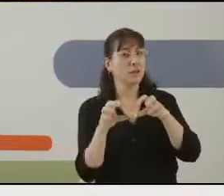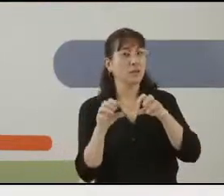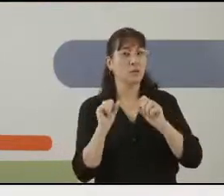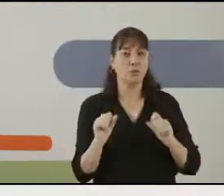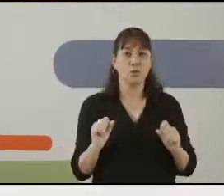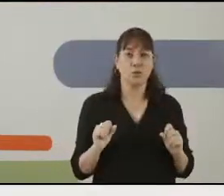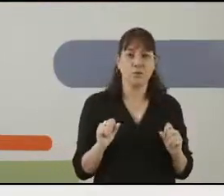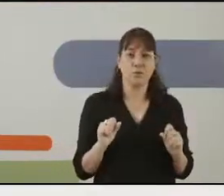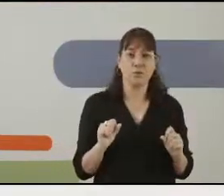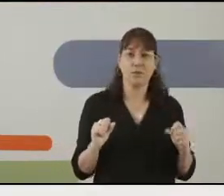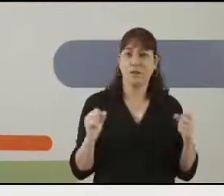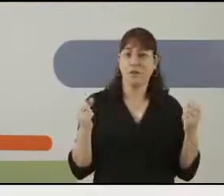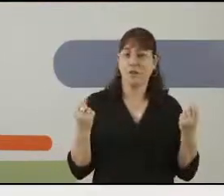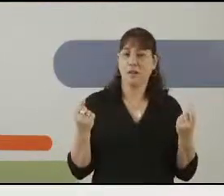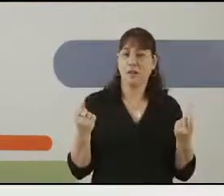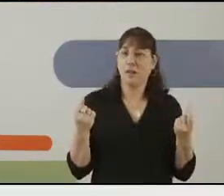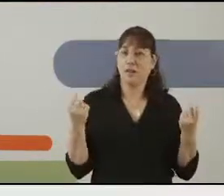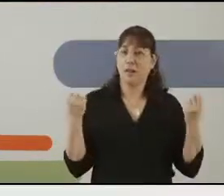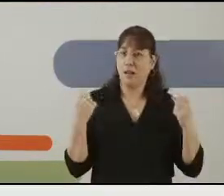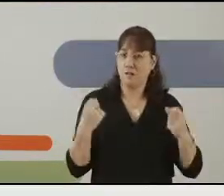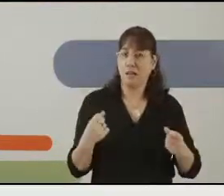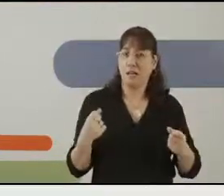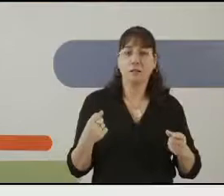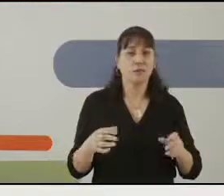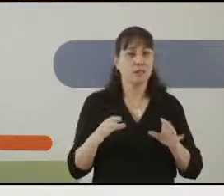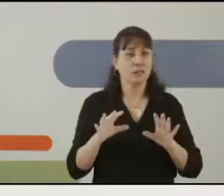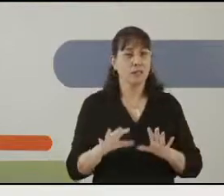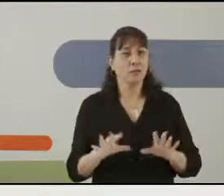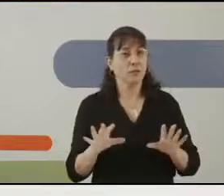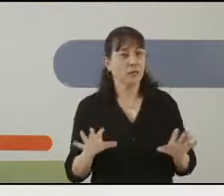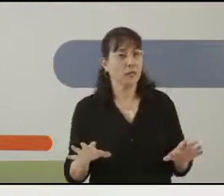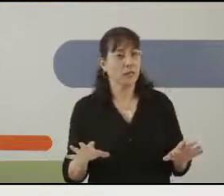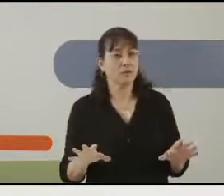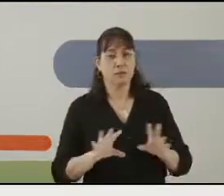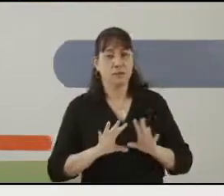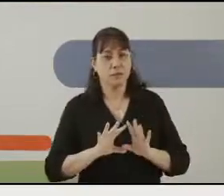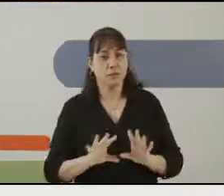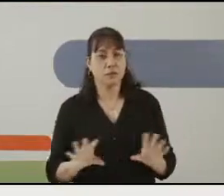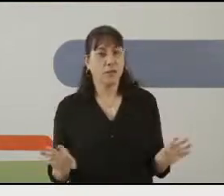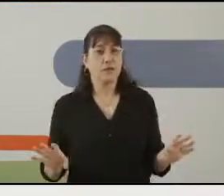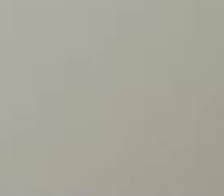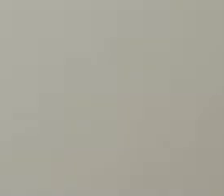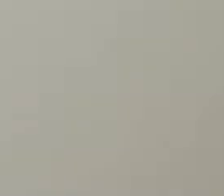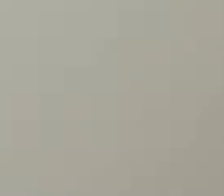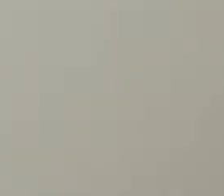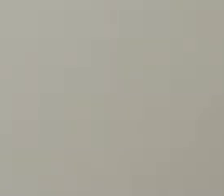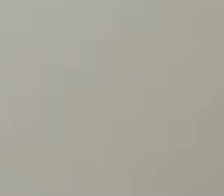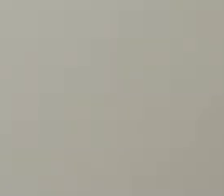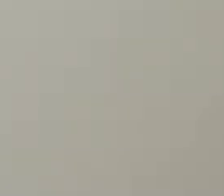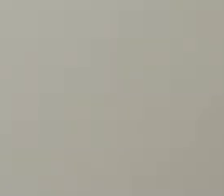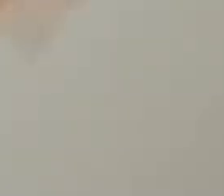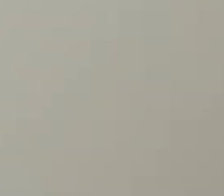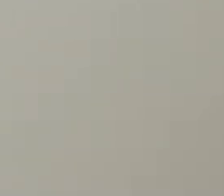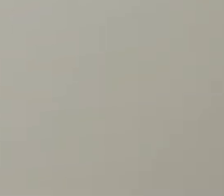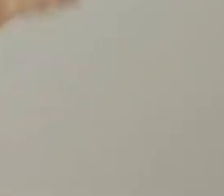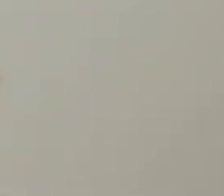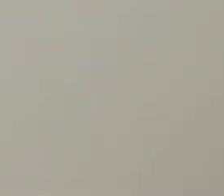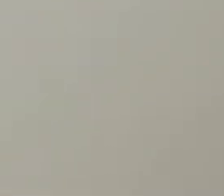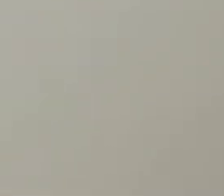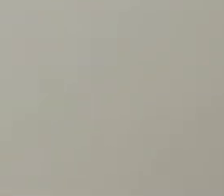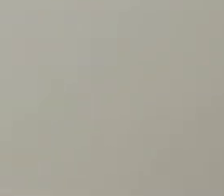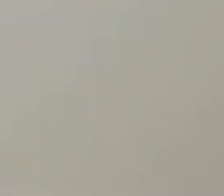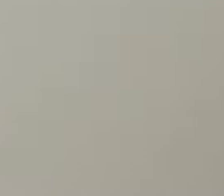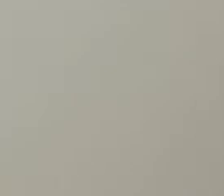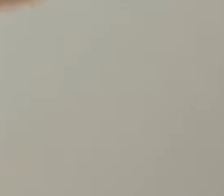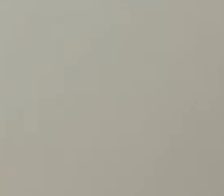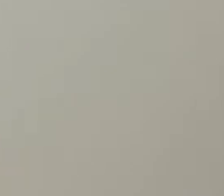לשחק עם דמויות. אבל אצלנו בבית יש כלל כזה, שבסוף היום, כשמסיימים